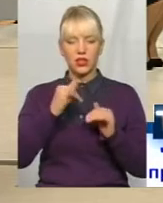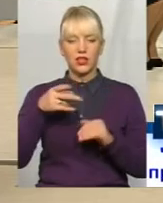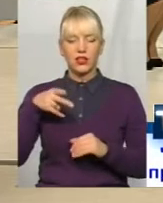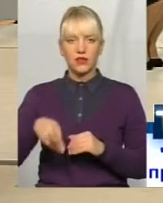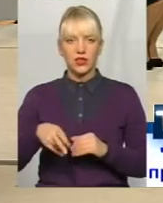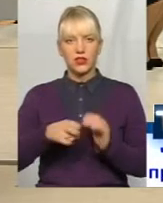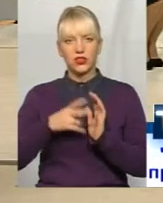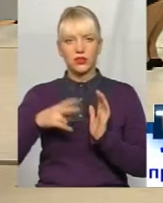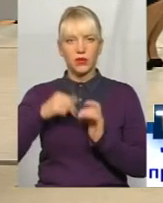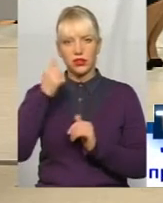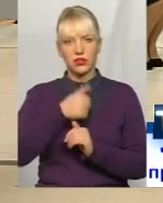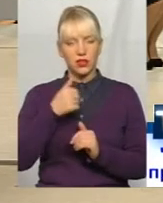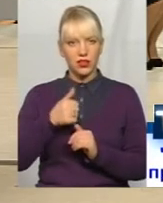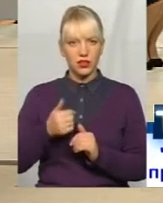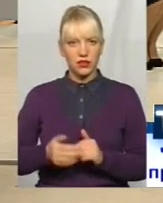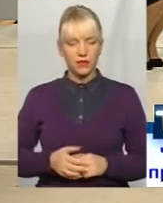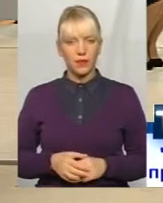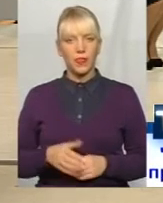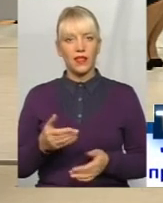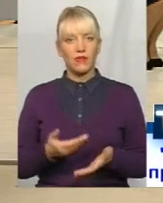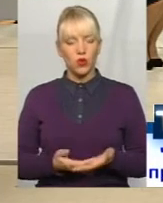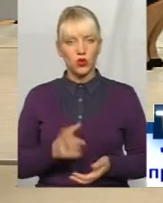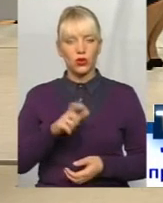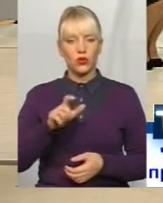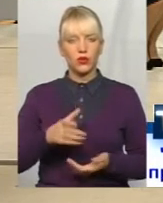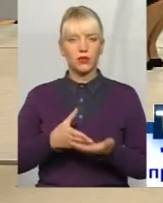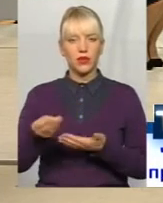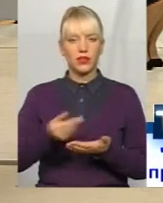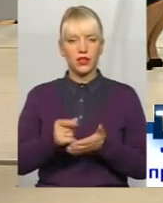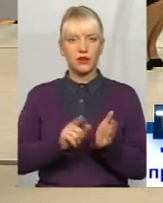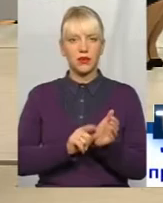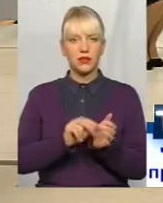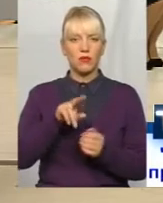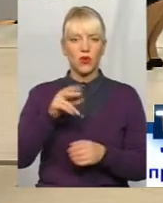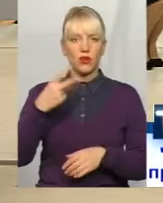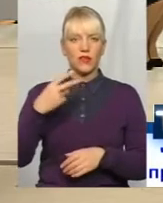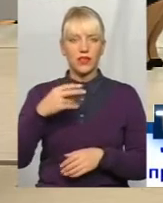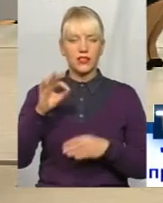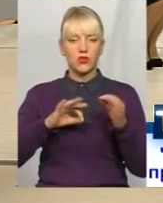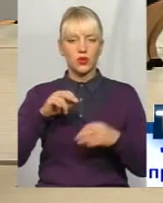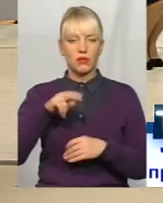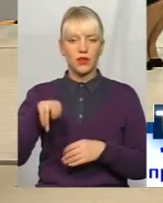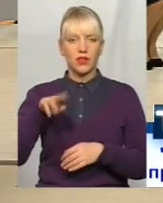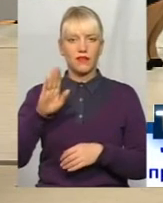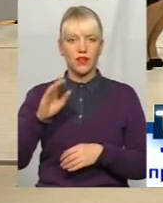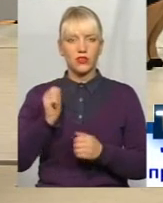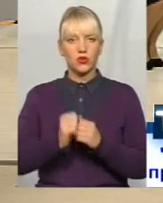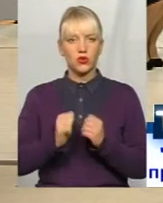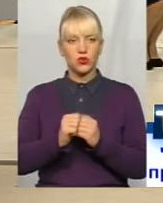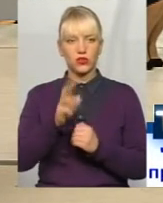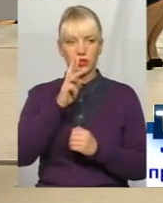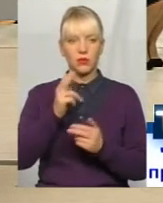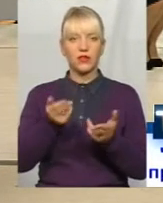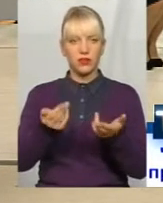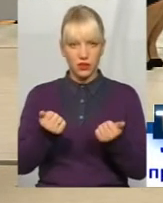2017-й. Люди сплачували пенсії по 20% ПДВ з кожної зарплати. Так?